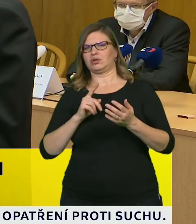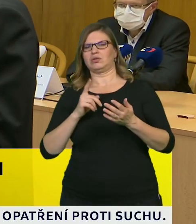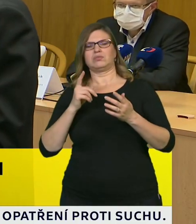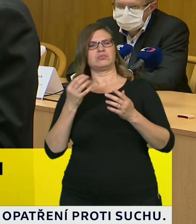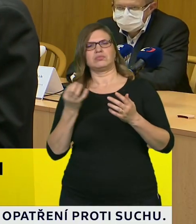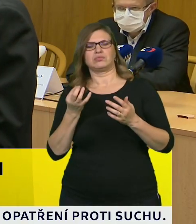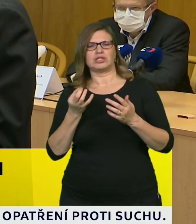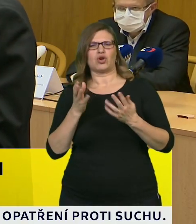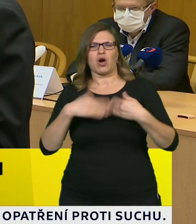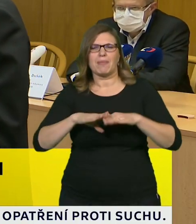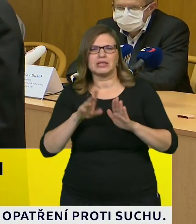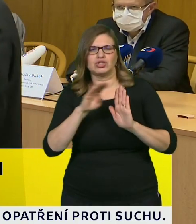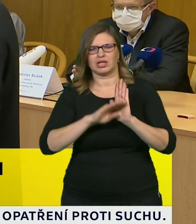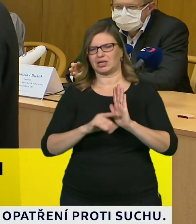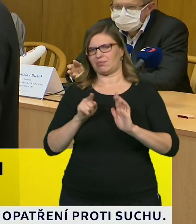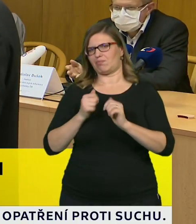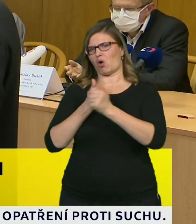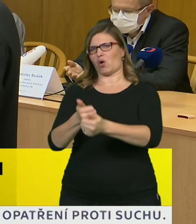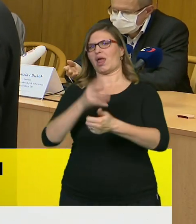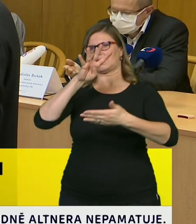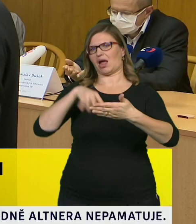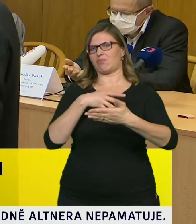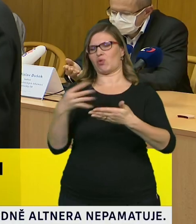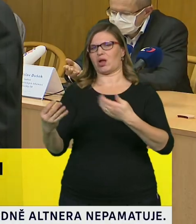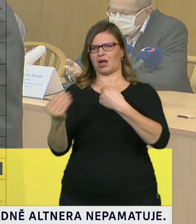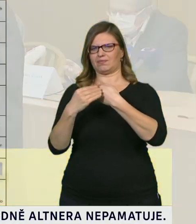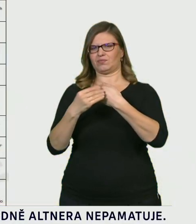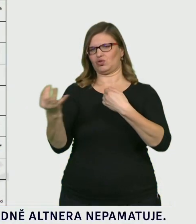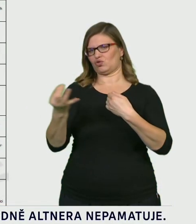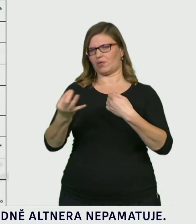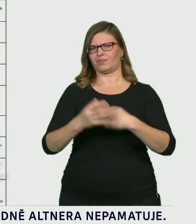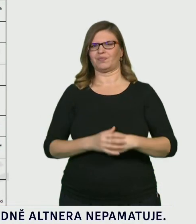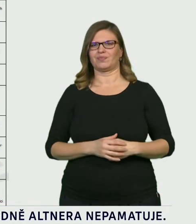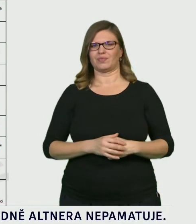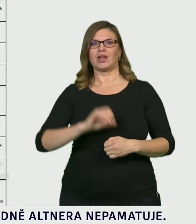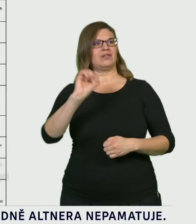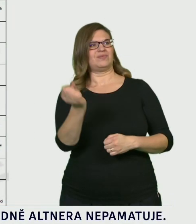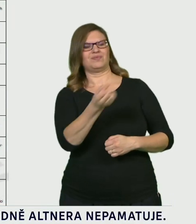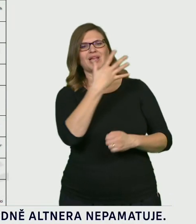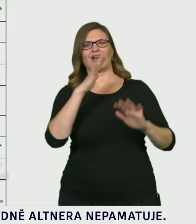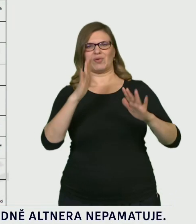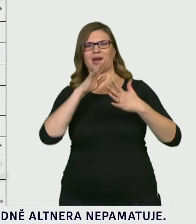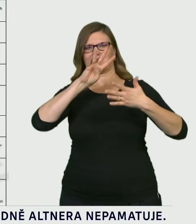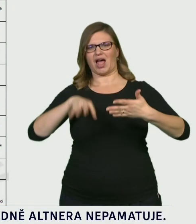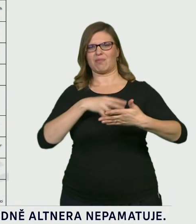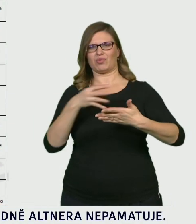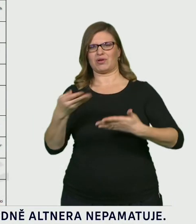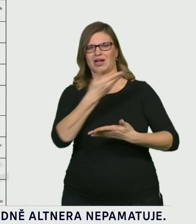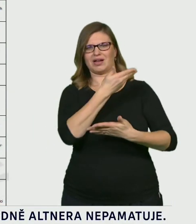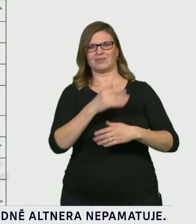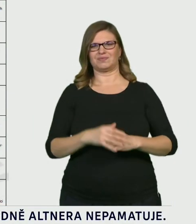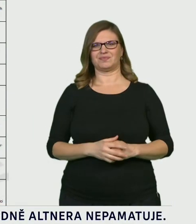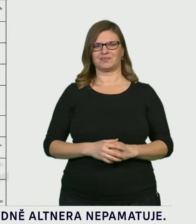ani my sami nepřečteme tak malá písmena, tak jenom spíše grafický dojem, jak vypadá ta matice opatření,